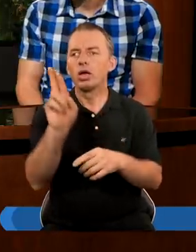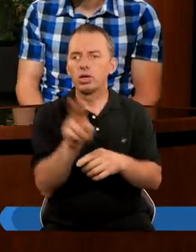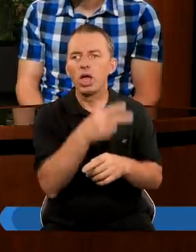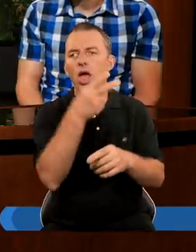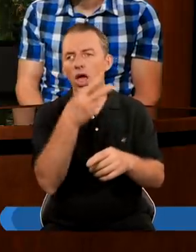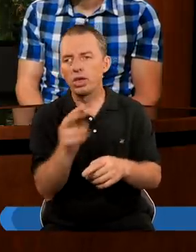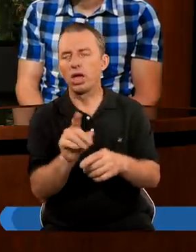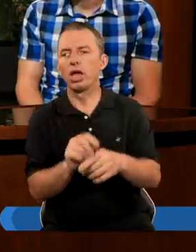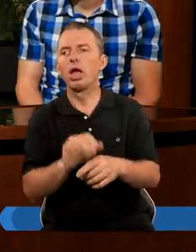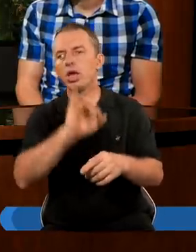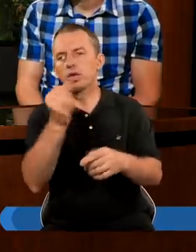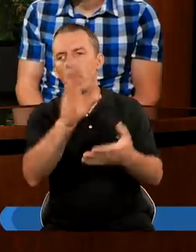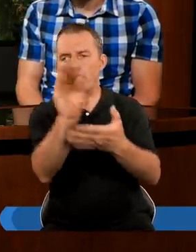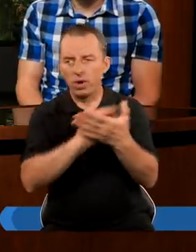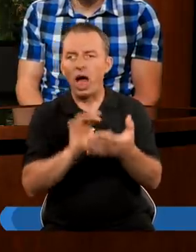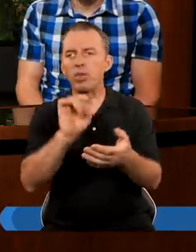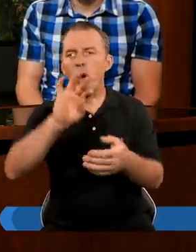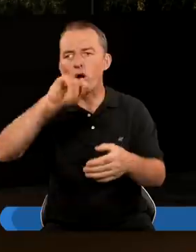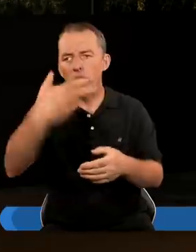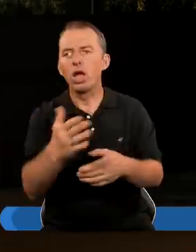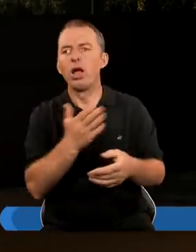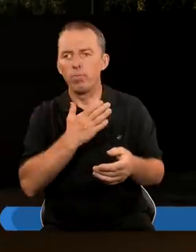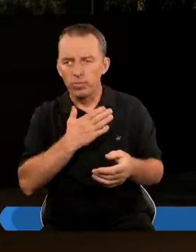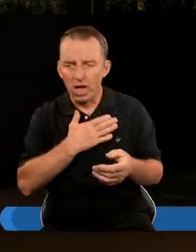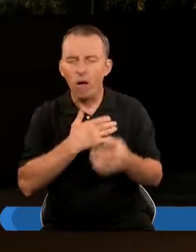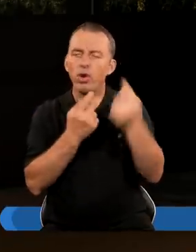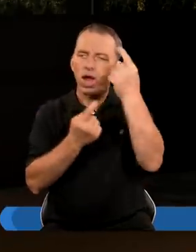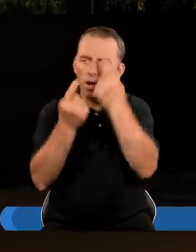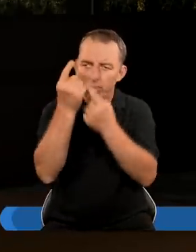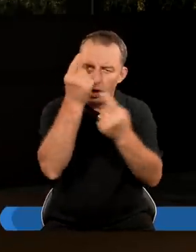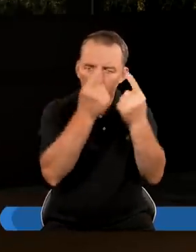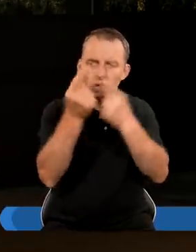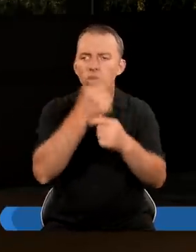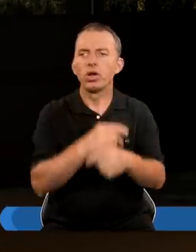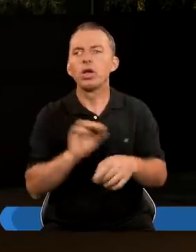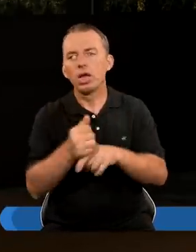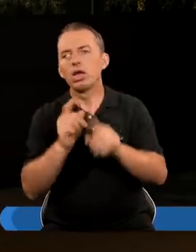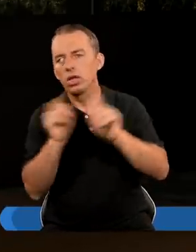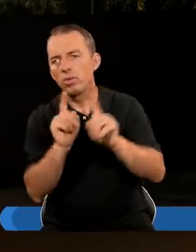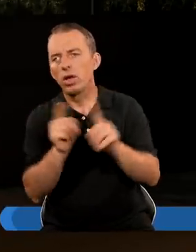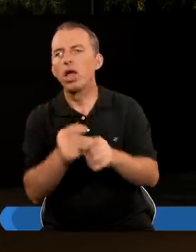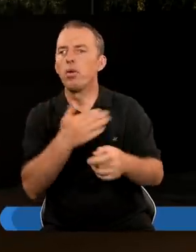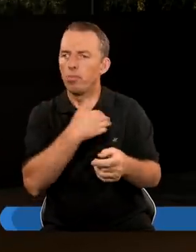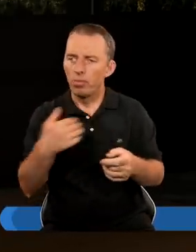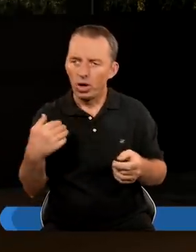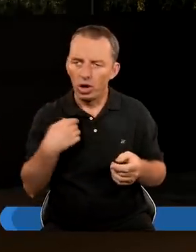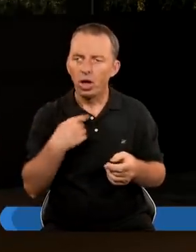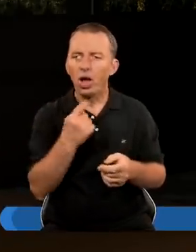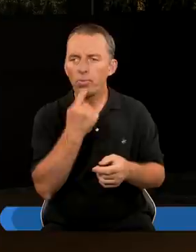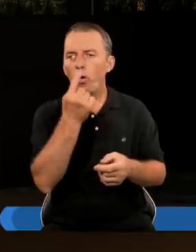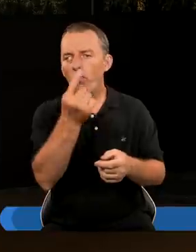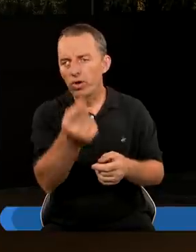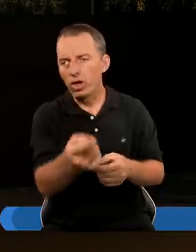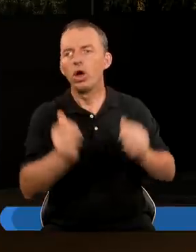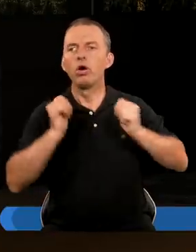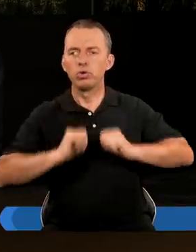kiedy Kiedy Jan pisał Armagedon To na pewno miał W myślach Pewien symbol Tak jakbyśmy my W Polsce